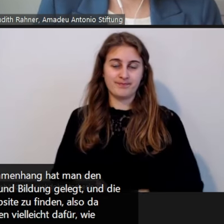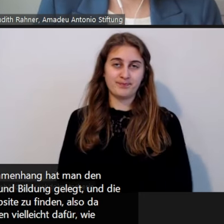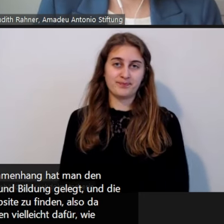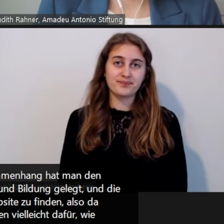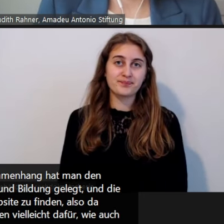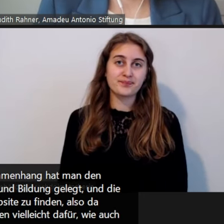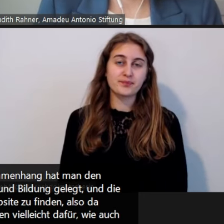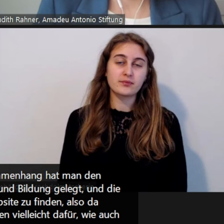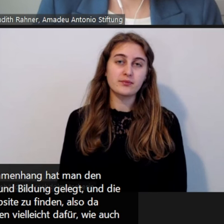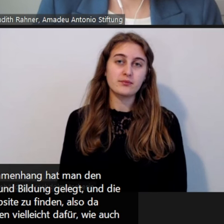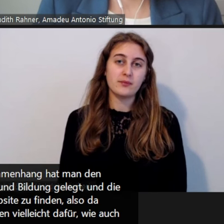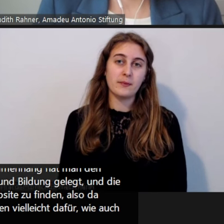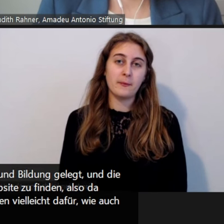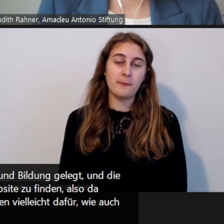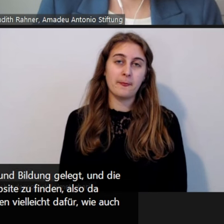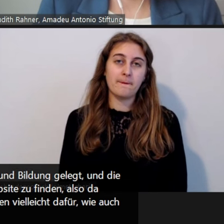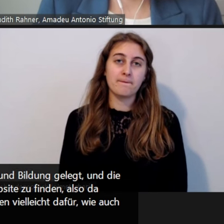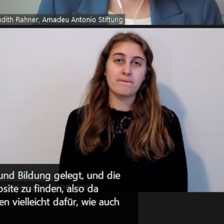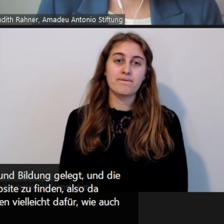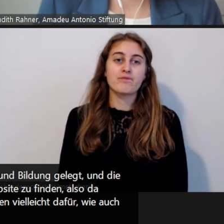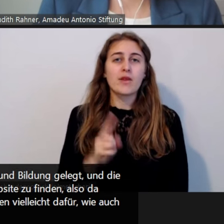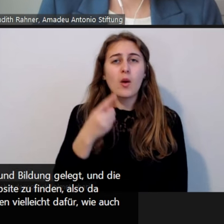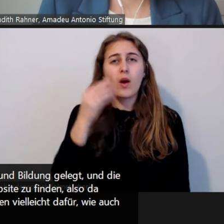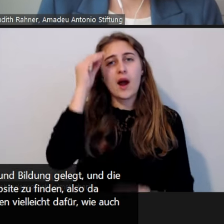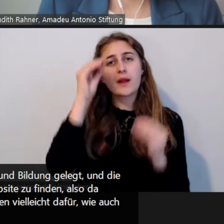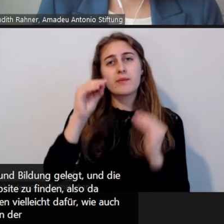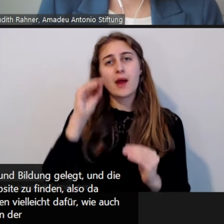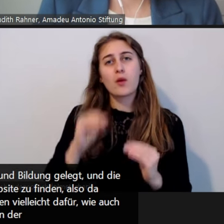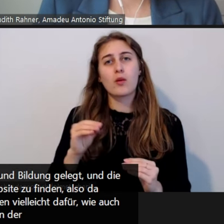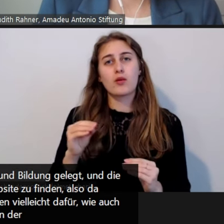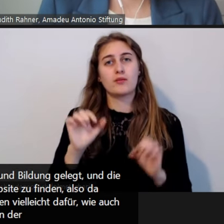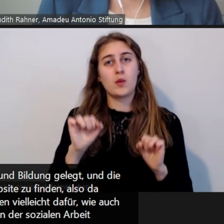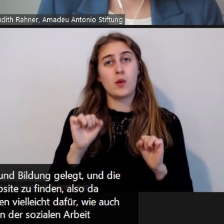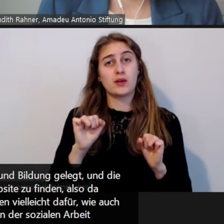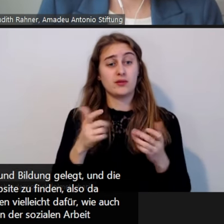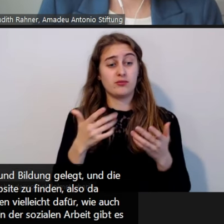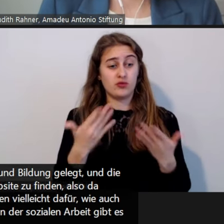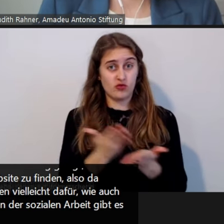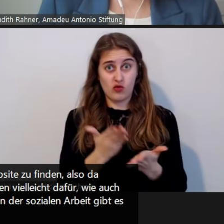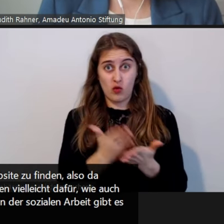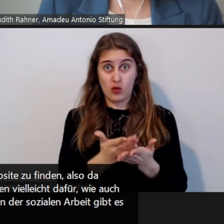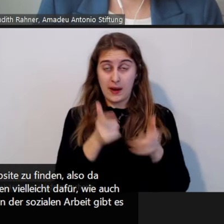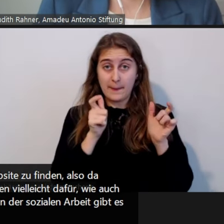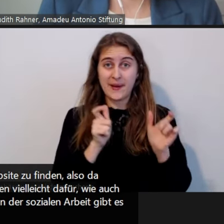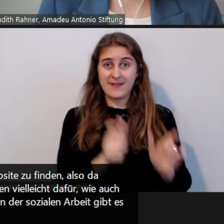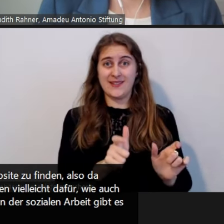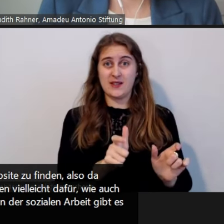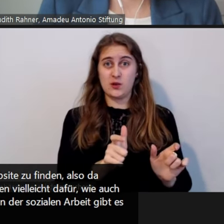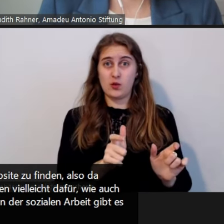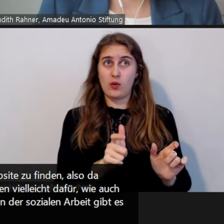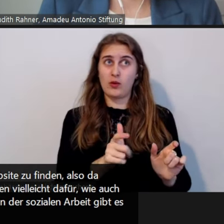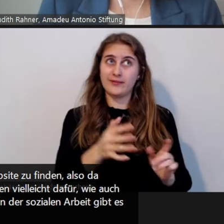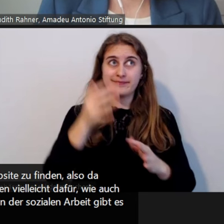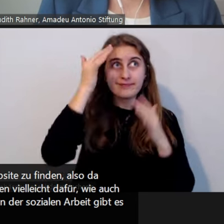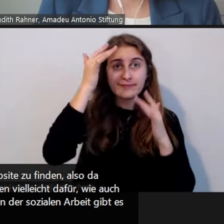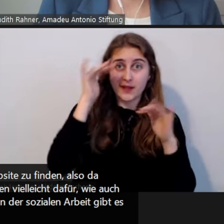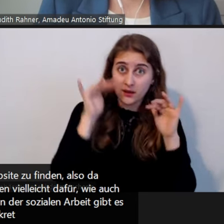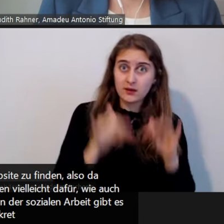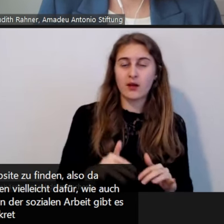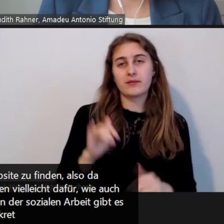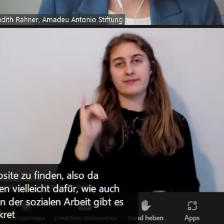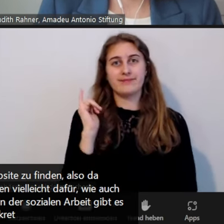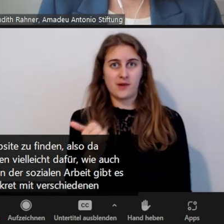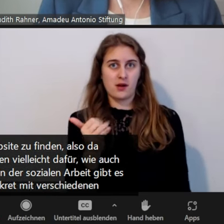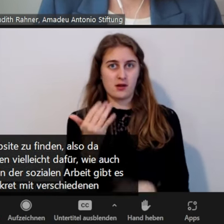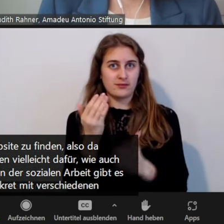wie auch welche präventiven Ansätze es auch schon in der sozialen Arbeit gibt. Es gibt ganz viele Initiativen, die auch sehr konkret mit